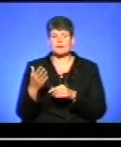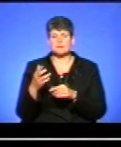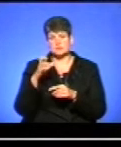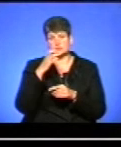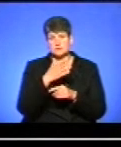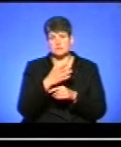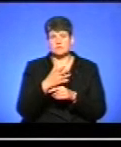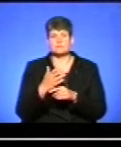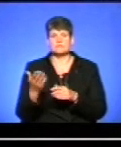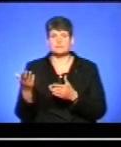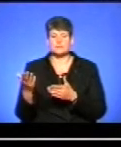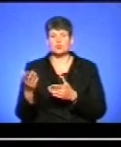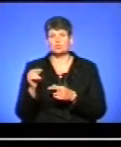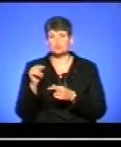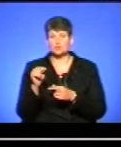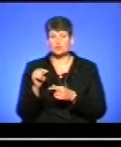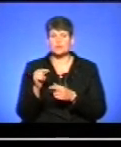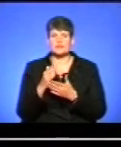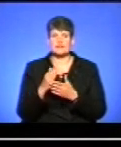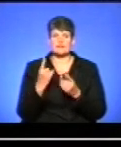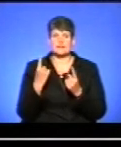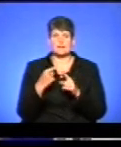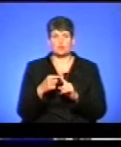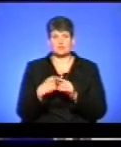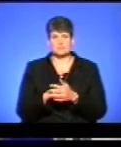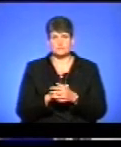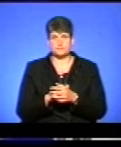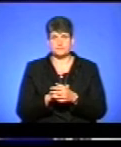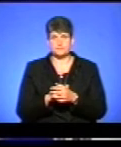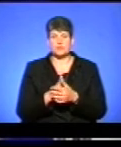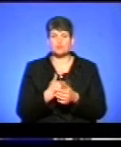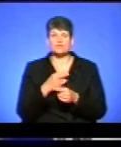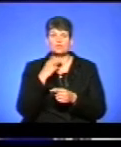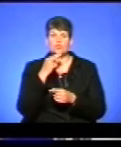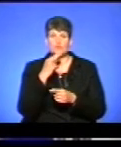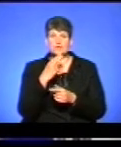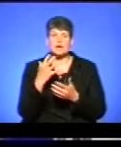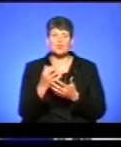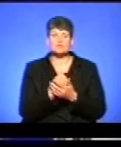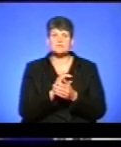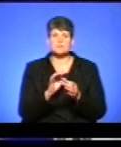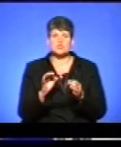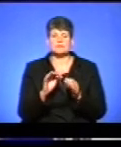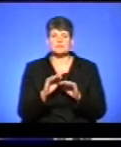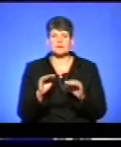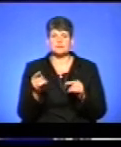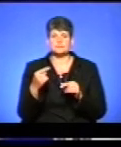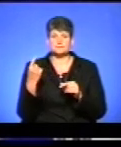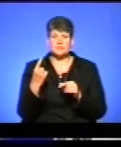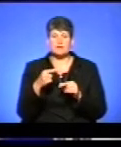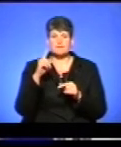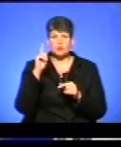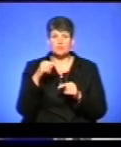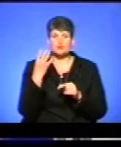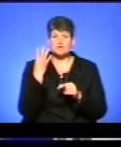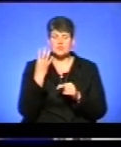якщо не пройде на контрактну. Тут є великий плюс. І наразі хочу звернути увагу на успішність абітурієнтів Тернопільщини. Відомо, що